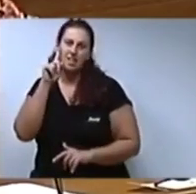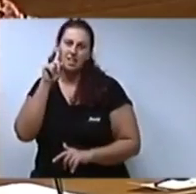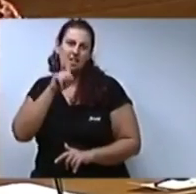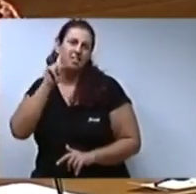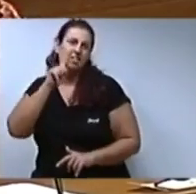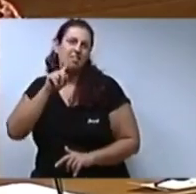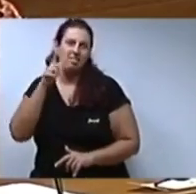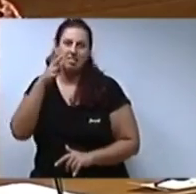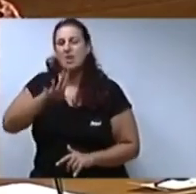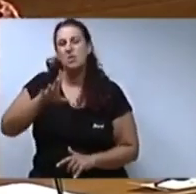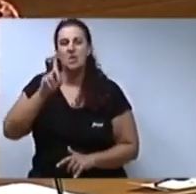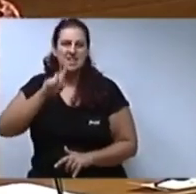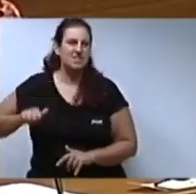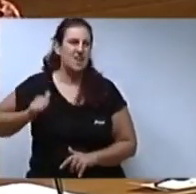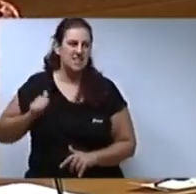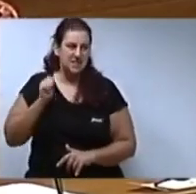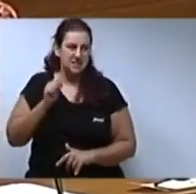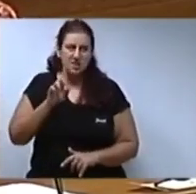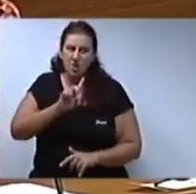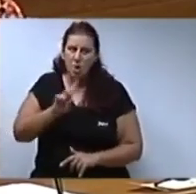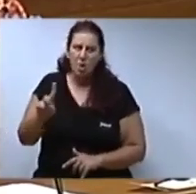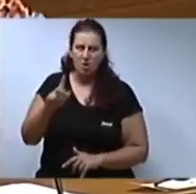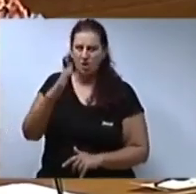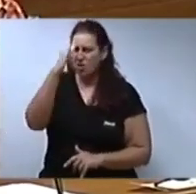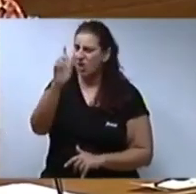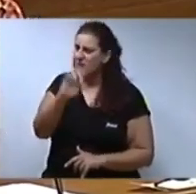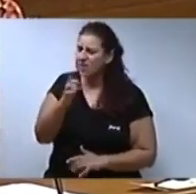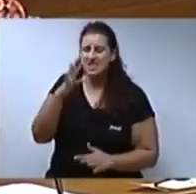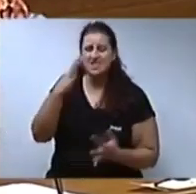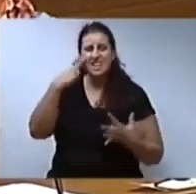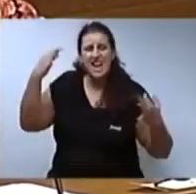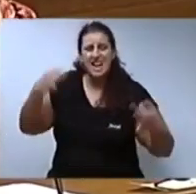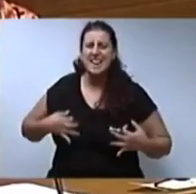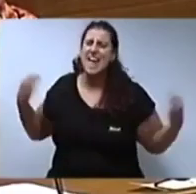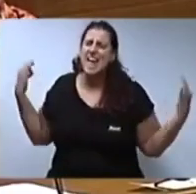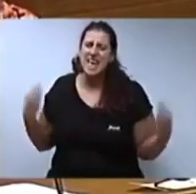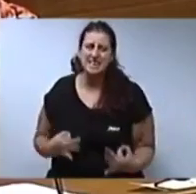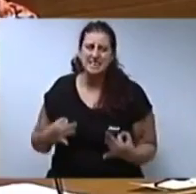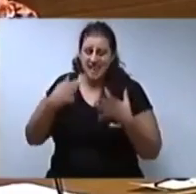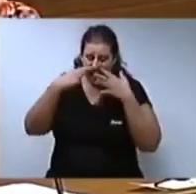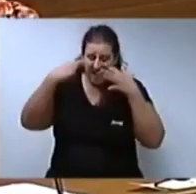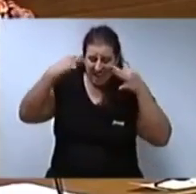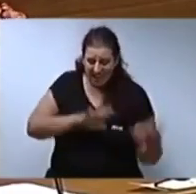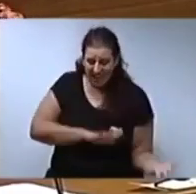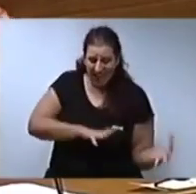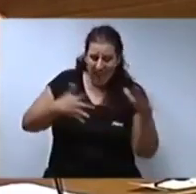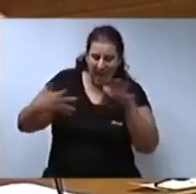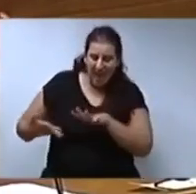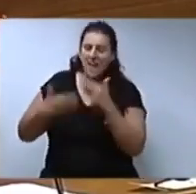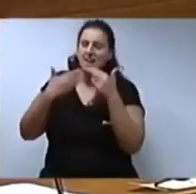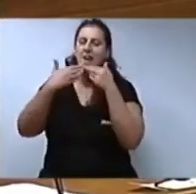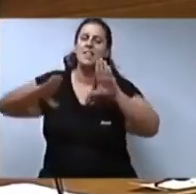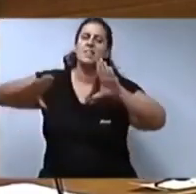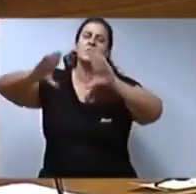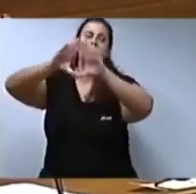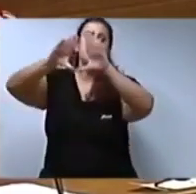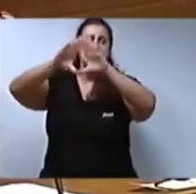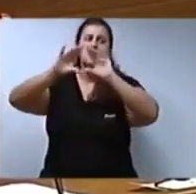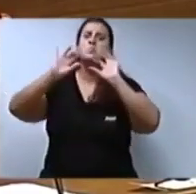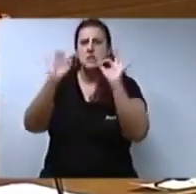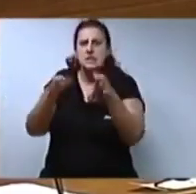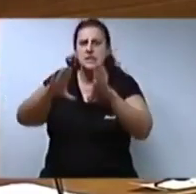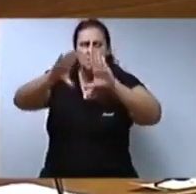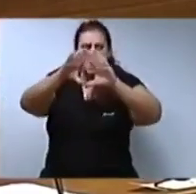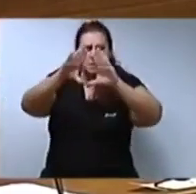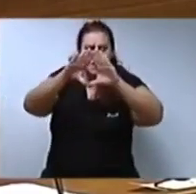hi ha una ideologia, hi ha una realitat, i la realitat sols es canvia amb el feminisme. Feminisme! I